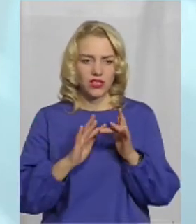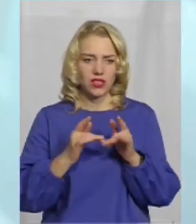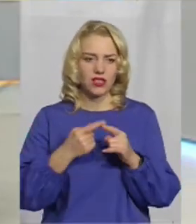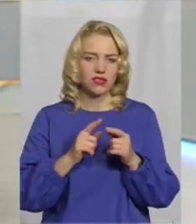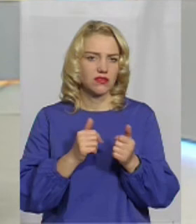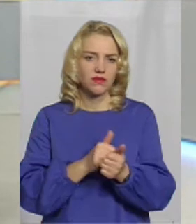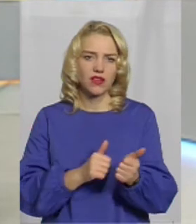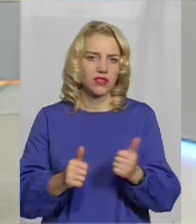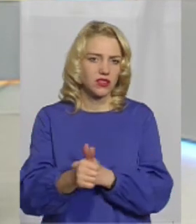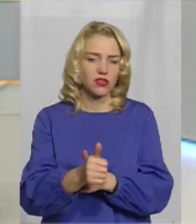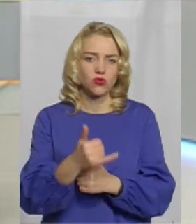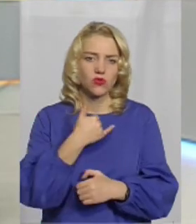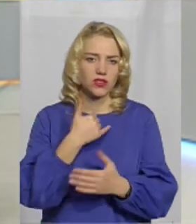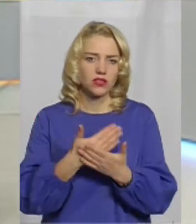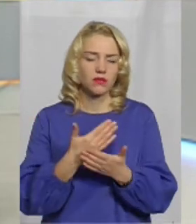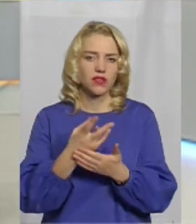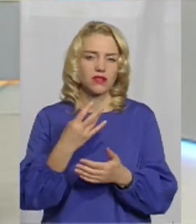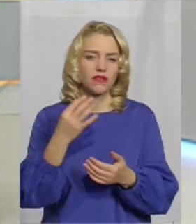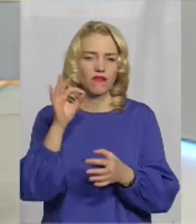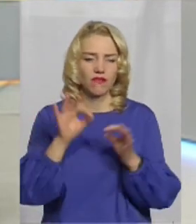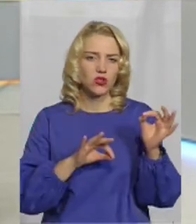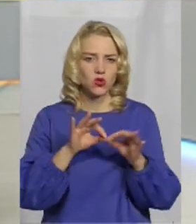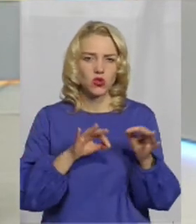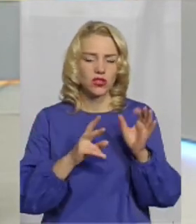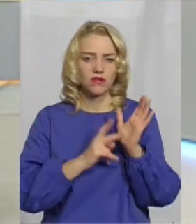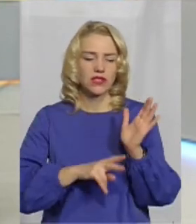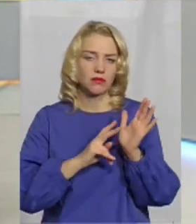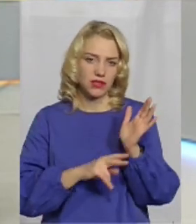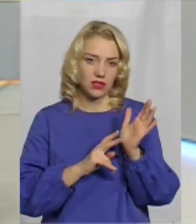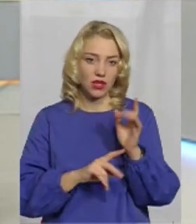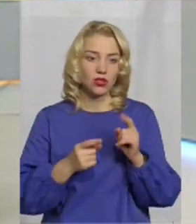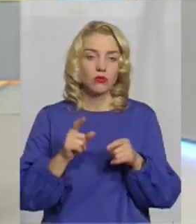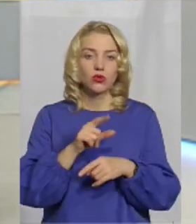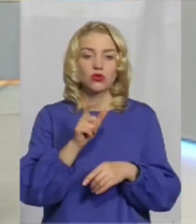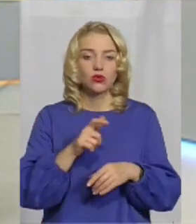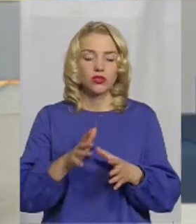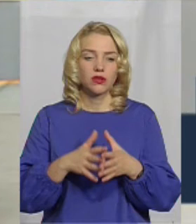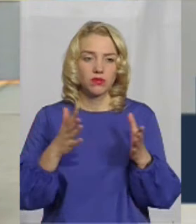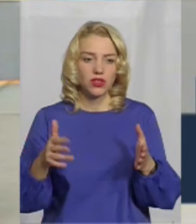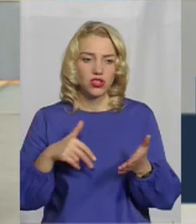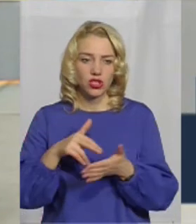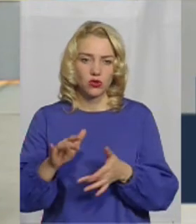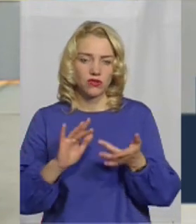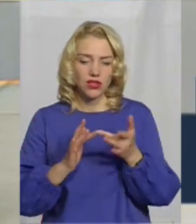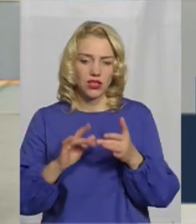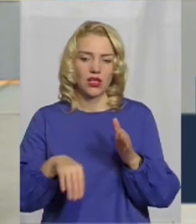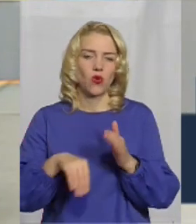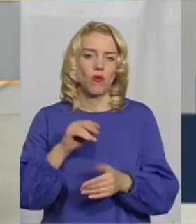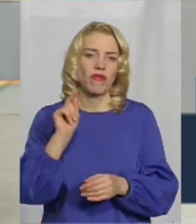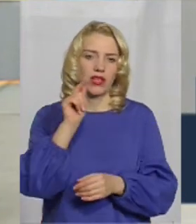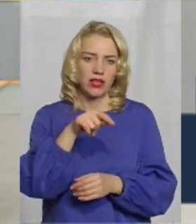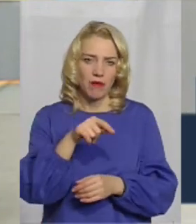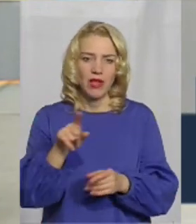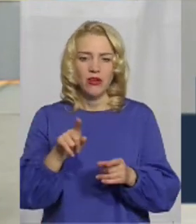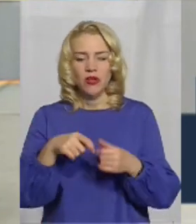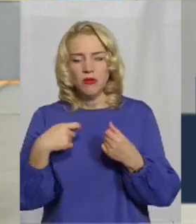десь відсотків, напевно, десь так, якщо на оку, так би мовити сказати, відсотків 70, тому що люди все більше йдуть в інтернет, щось купувати,